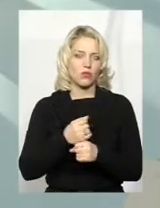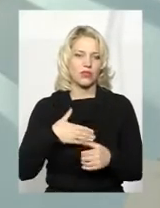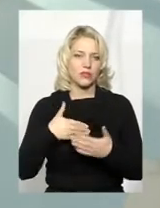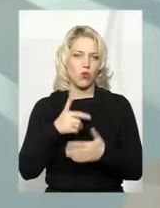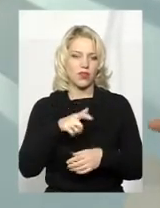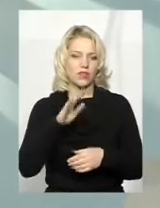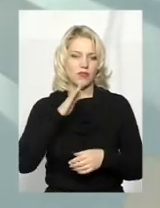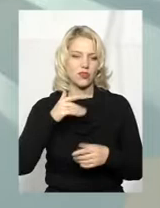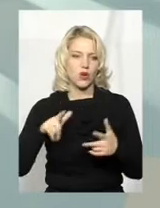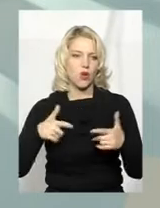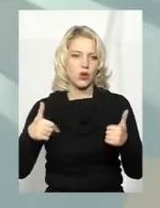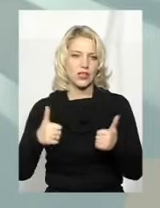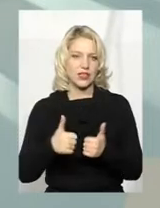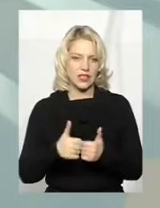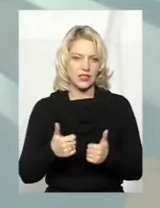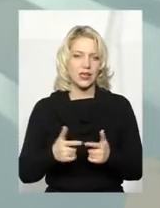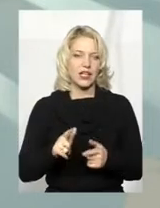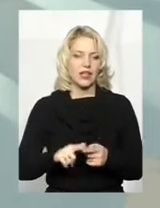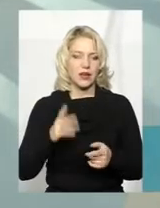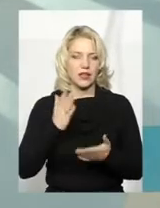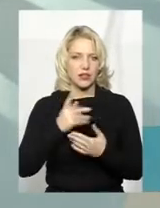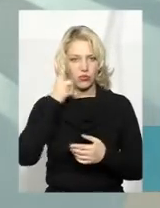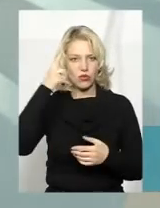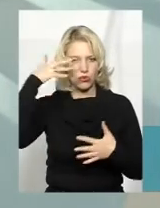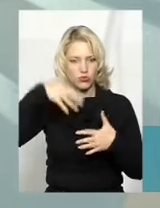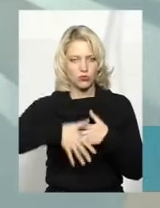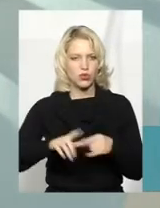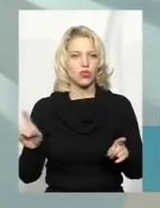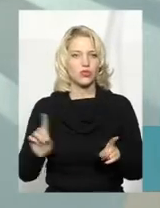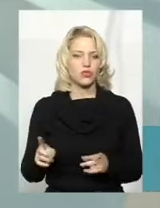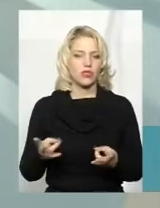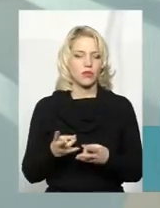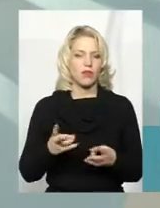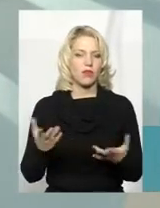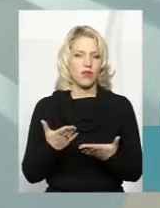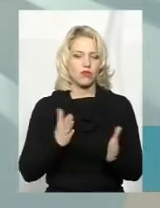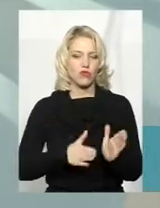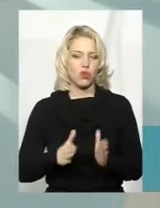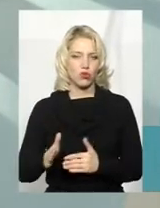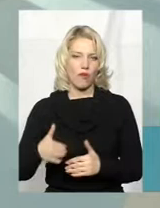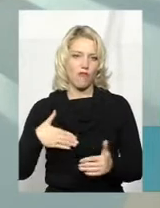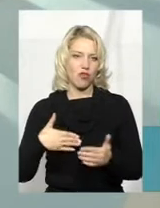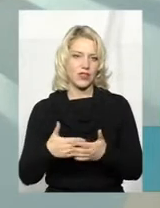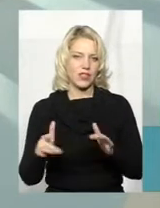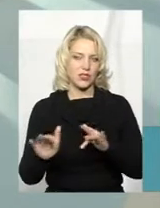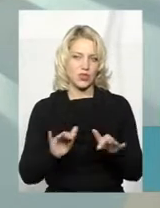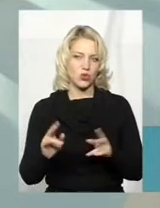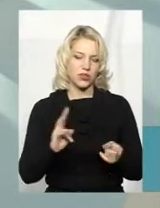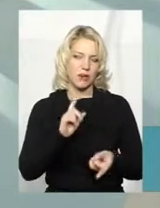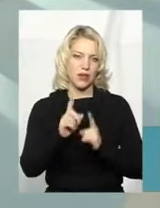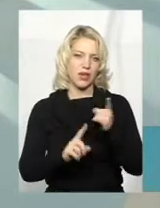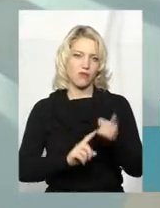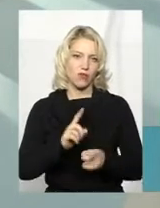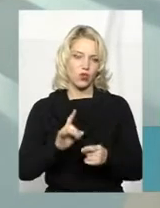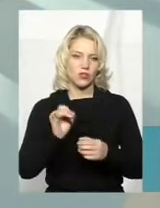нашій організації «Центр.юей» прийшло розуміння, що потрібно якось впорядковувати волонтерський рух, перетворювати це у